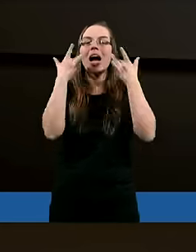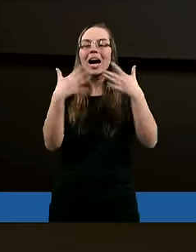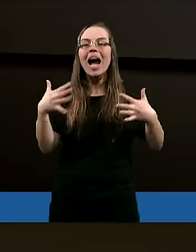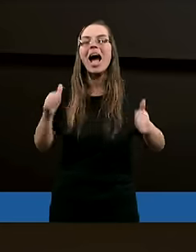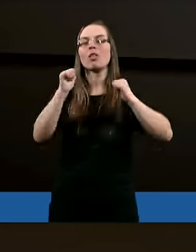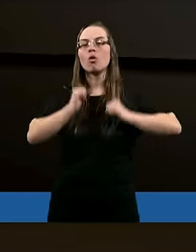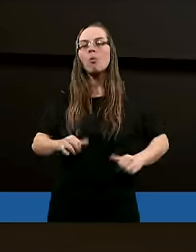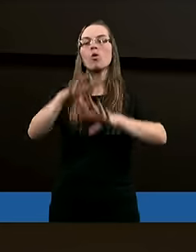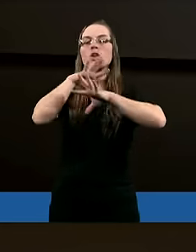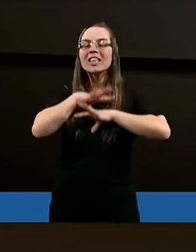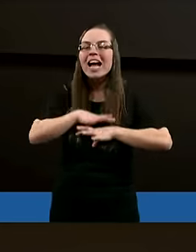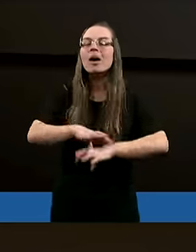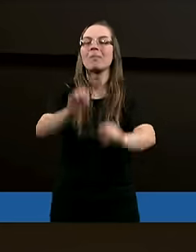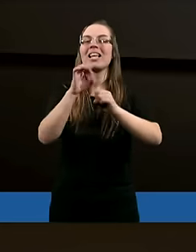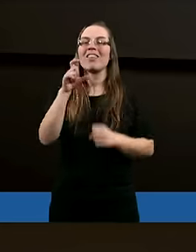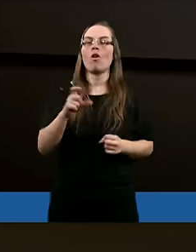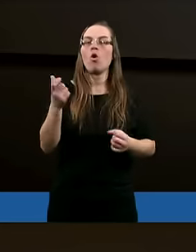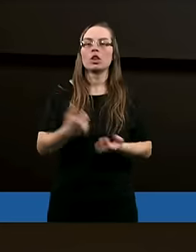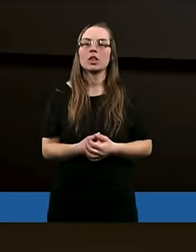Radość, pokój, cierpliwość.